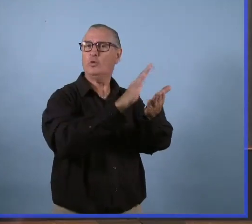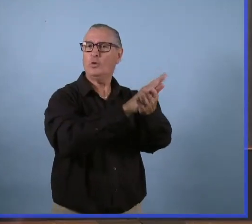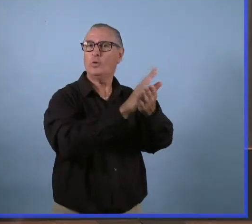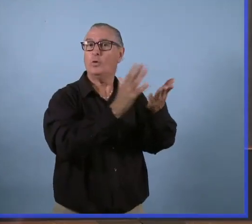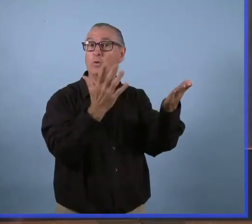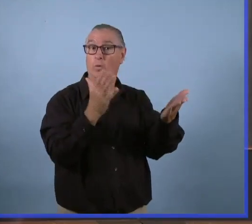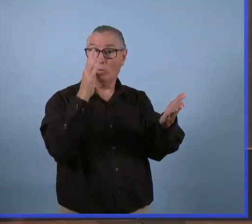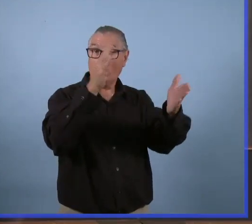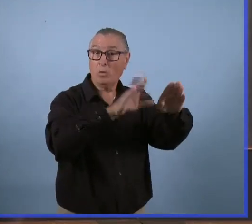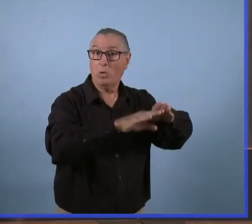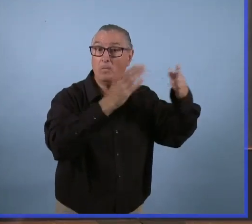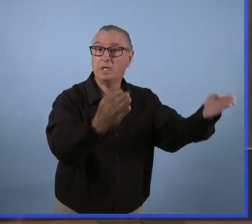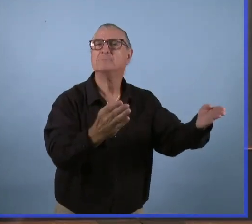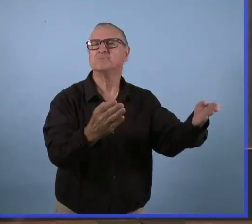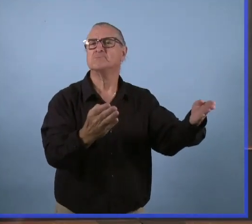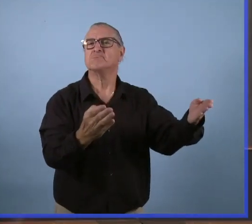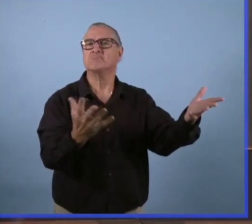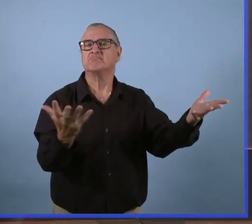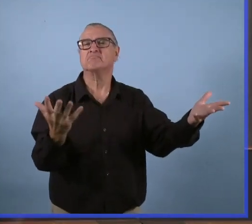à l'automne.